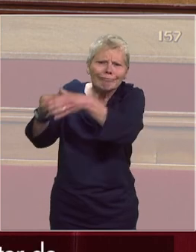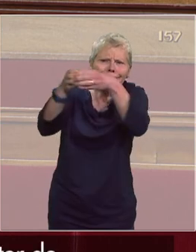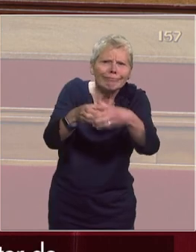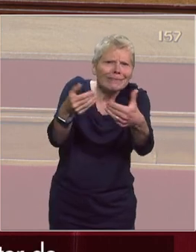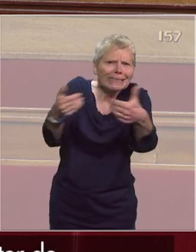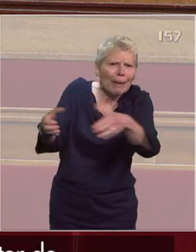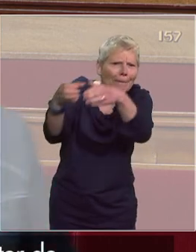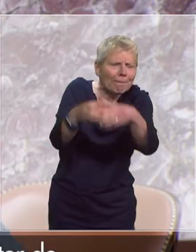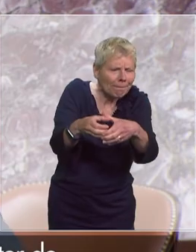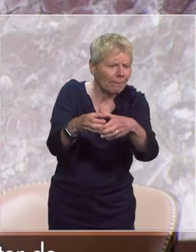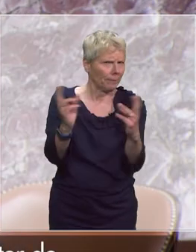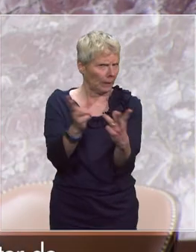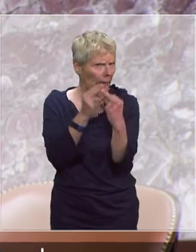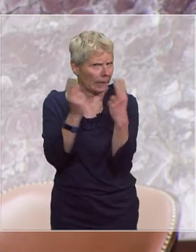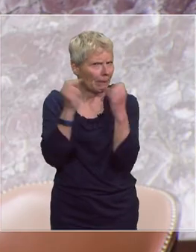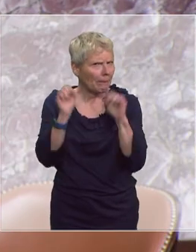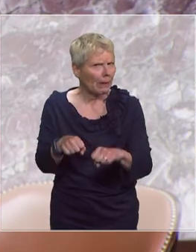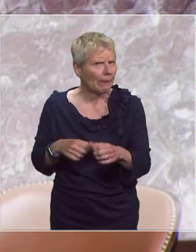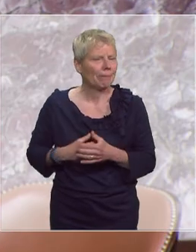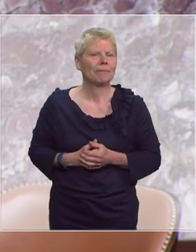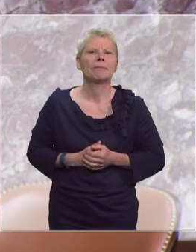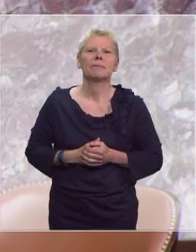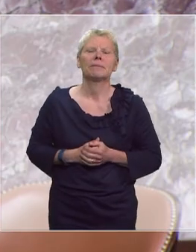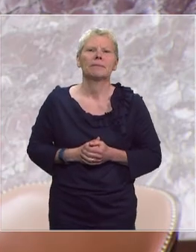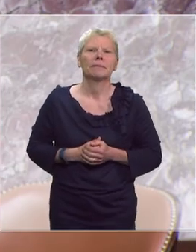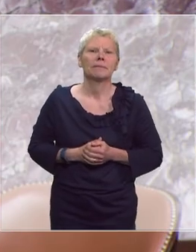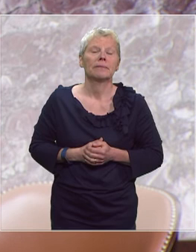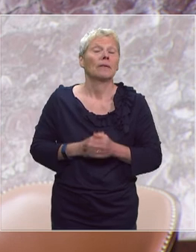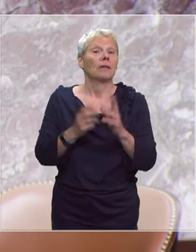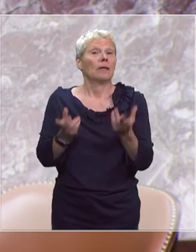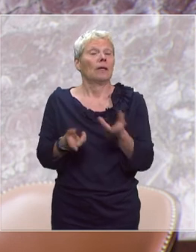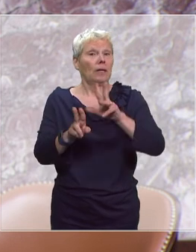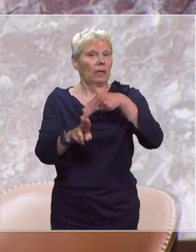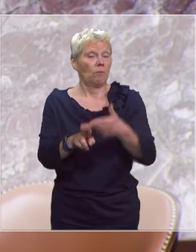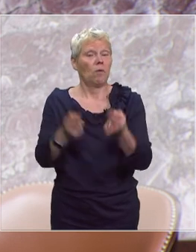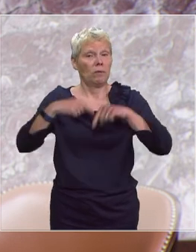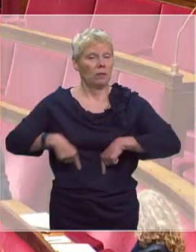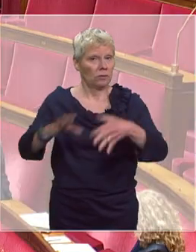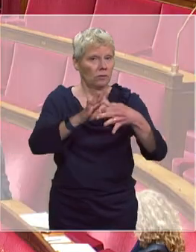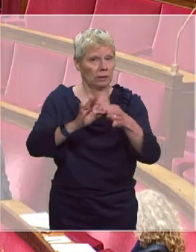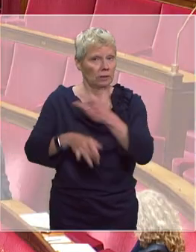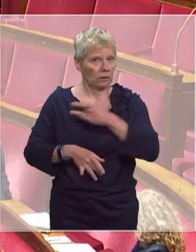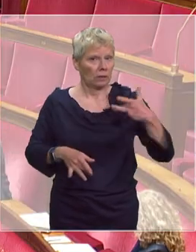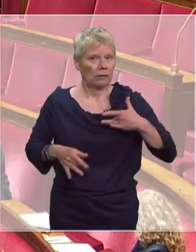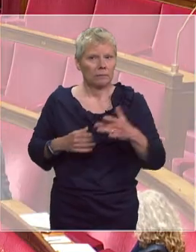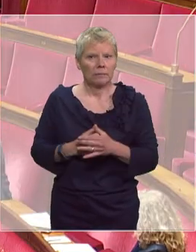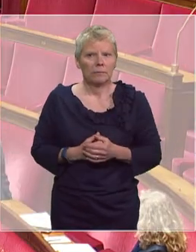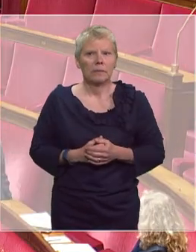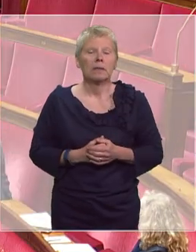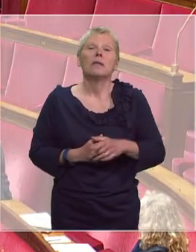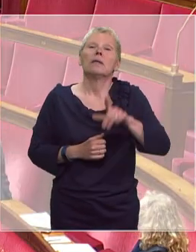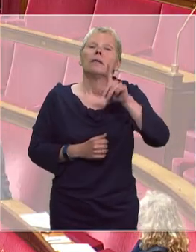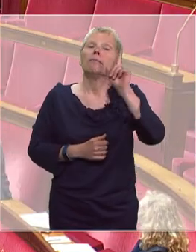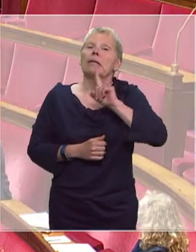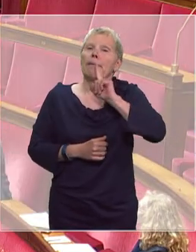remercie. Merci, chère collègue. La parole est à monsieur Olivier Véran, ministre des Solidarités et de la Santé. Madame